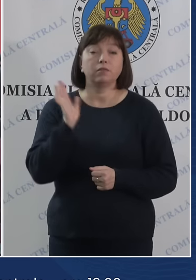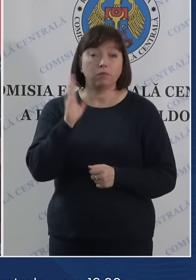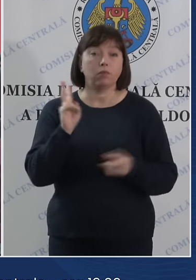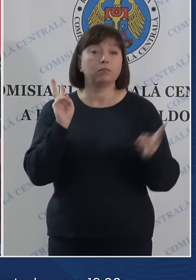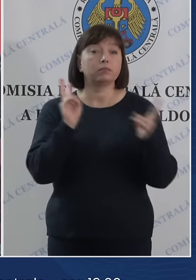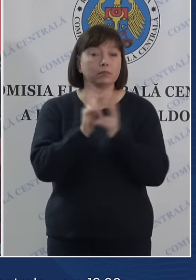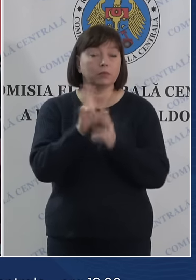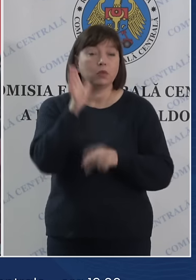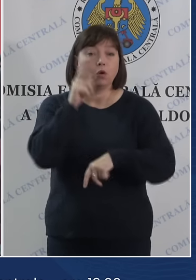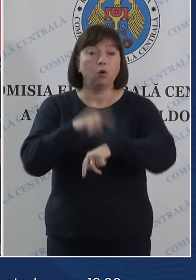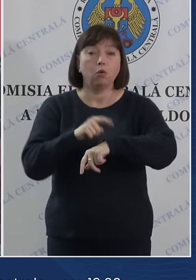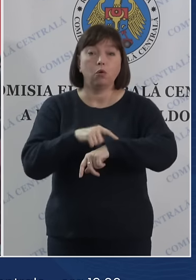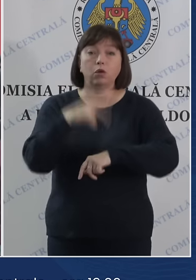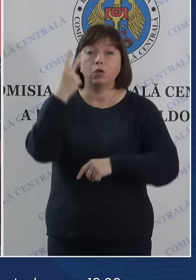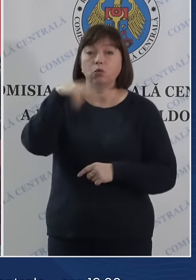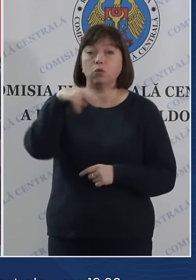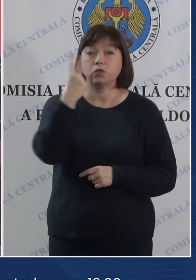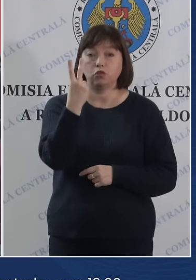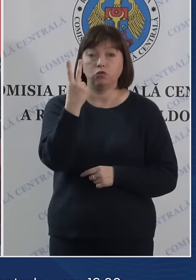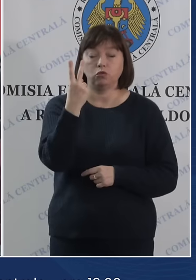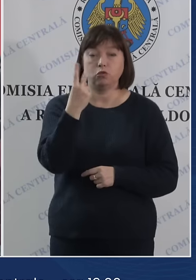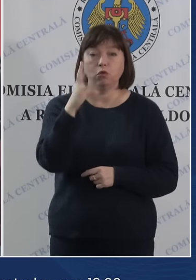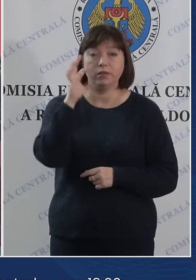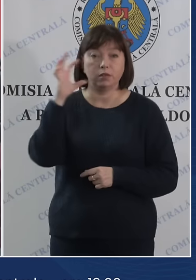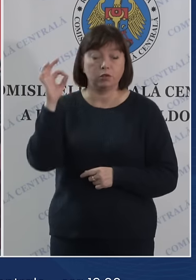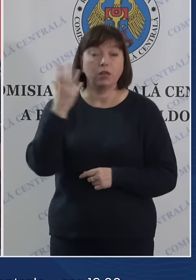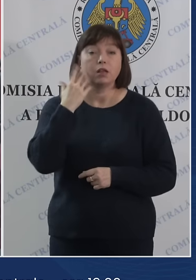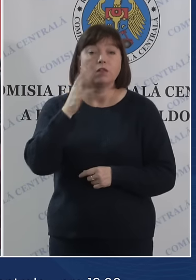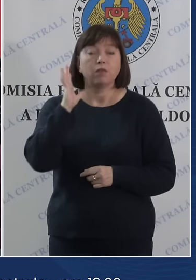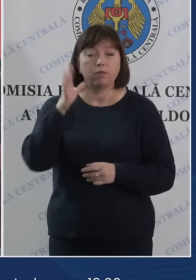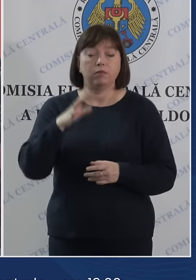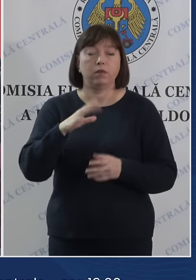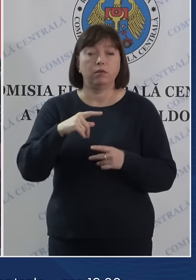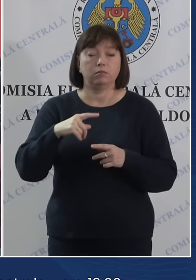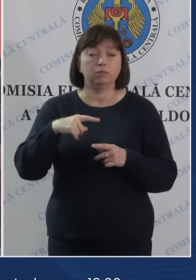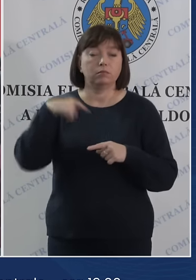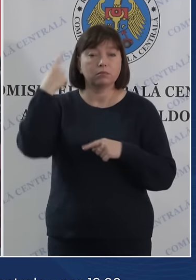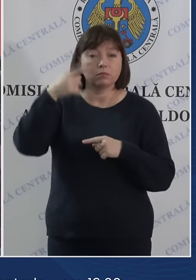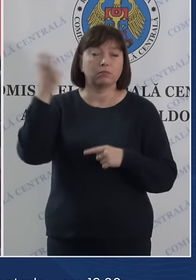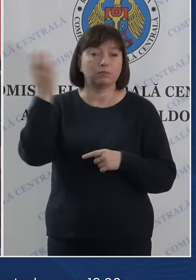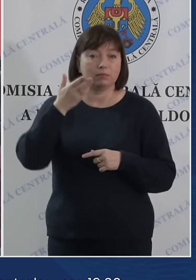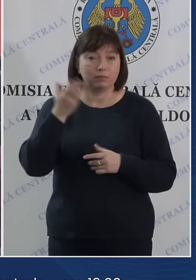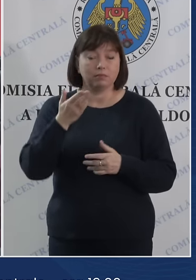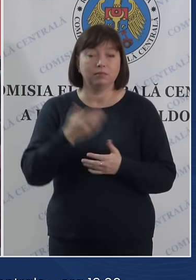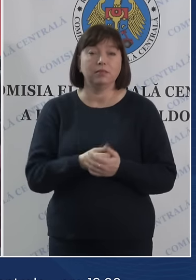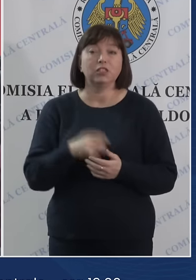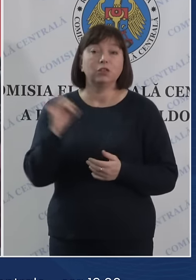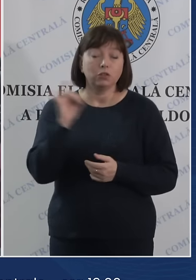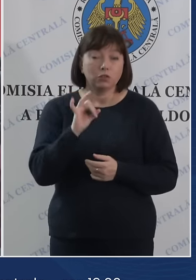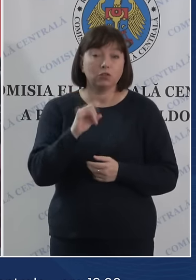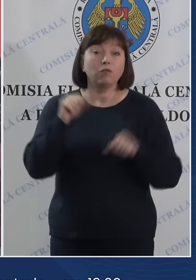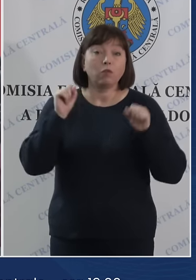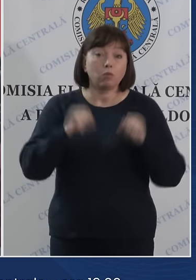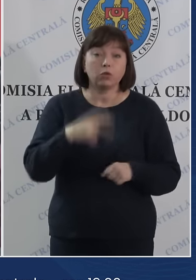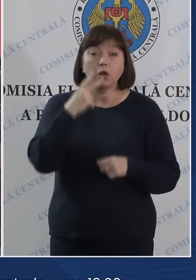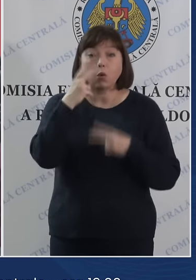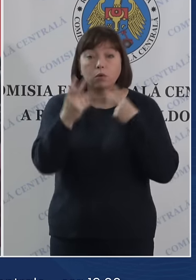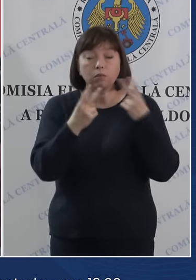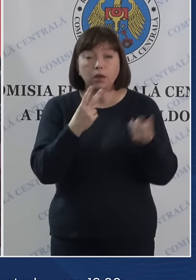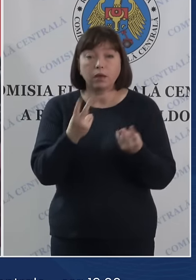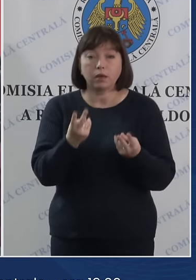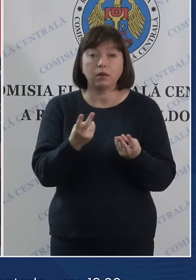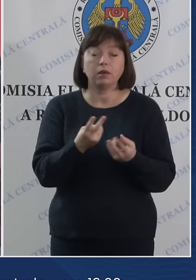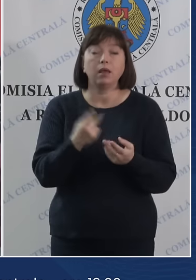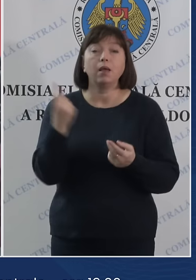reveni la ora 22 când va fi făcută următoarele declarații, dar și vom putea urmări deja